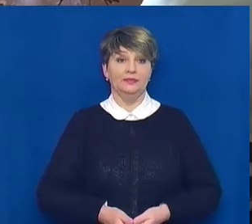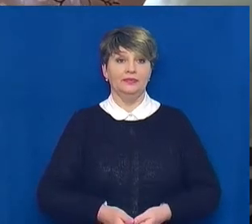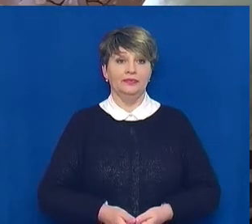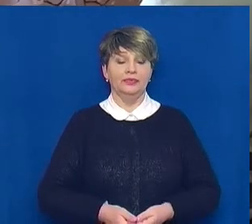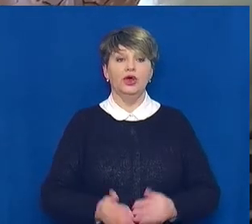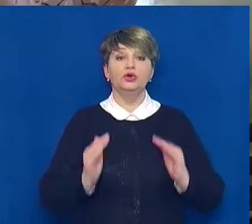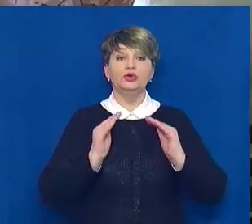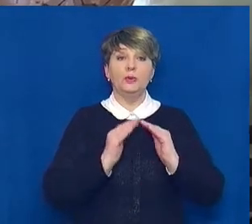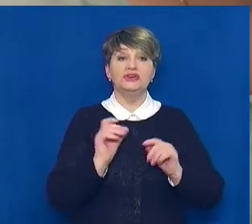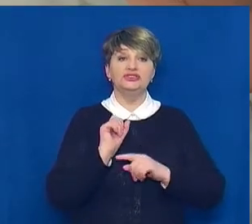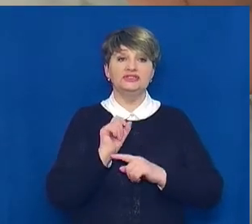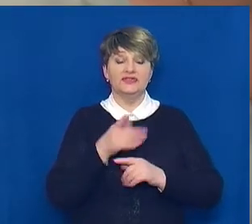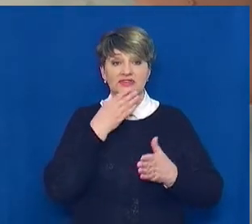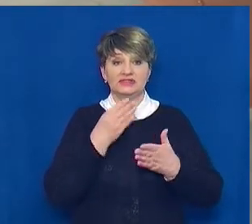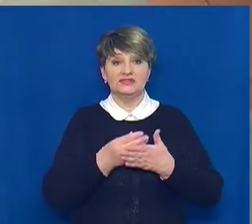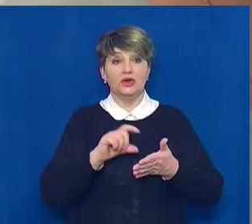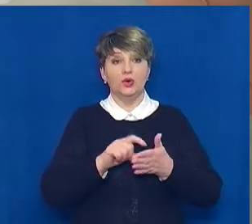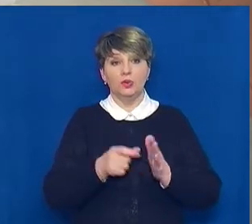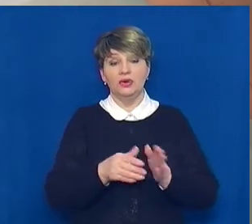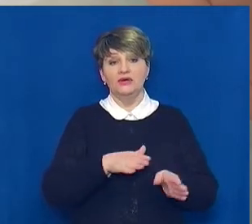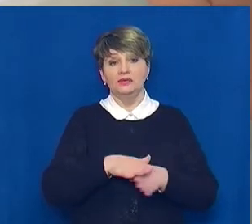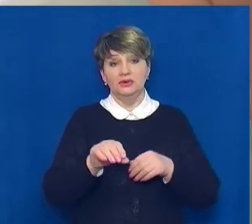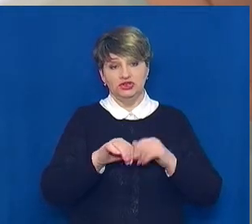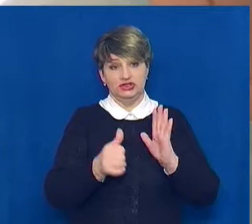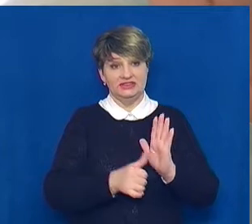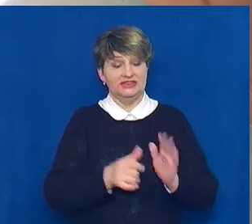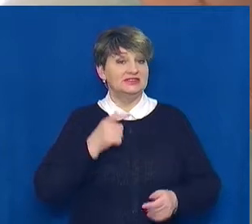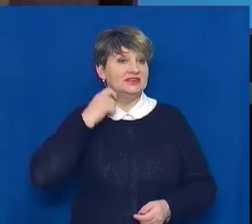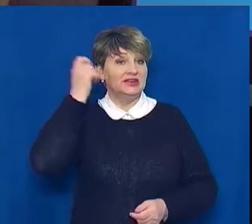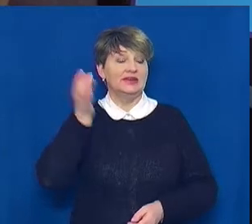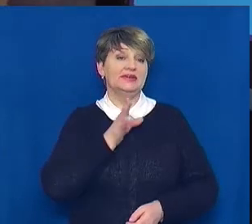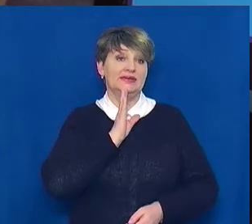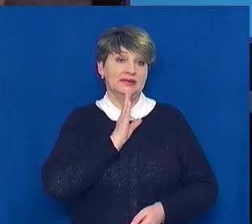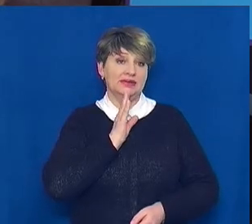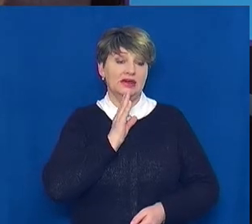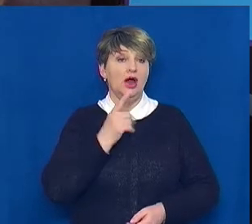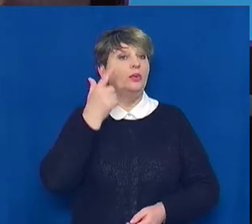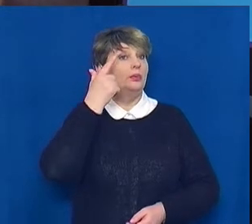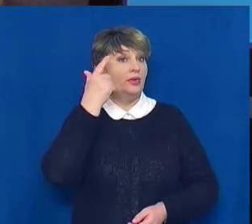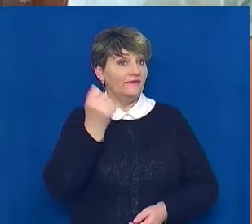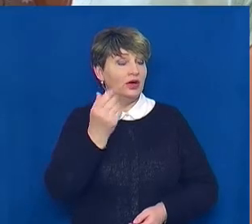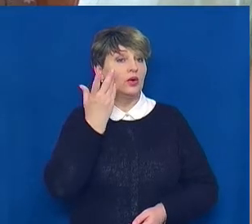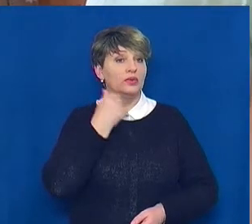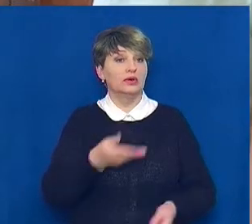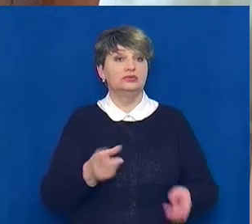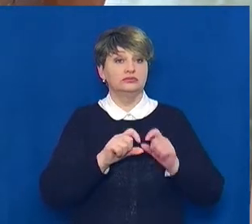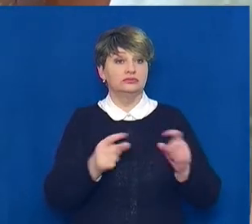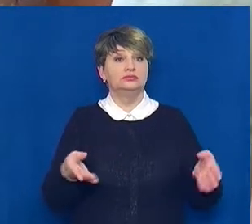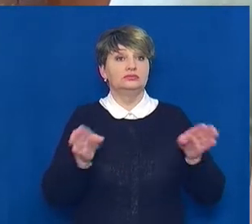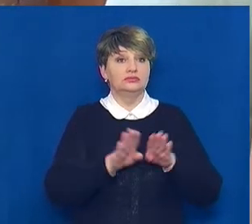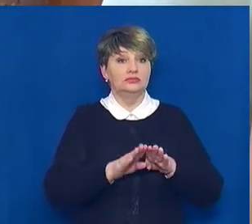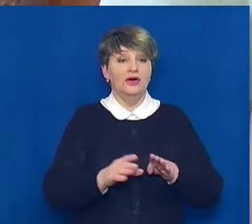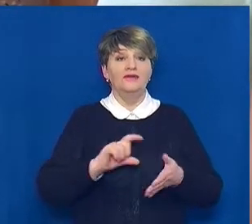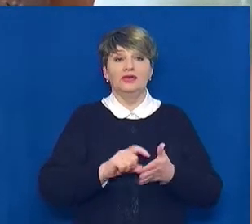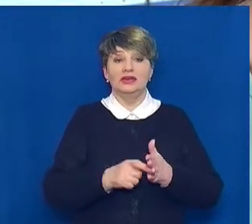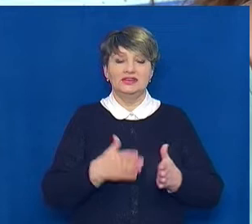Домашнє завдання у своїй кімнаті виконує 16-річна Ярослава Кошолаб. Коли повідомили про карантин, у класі зраділи,